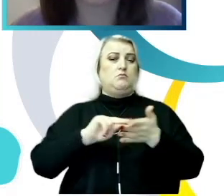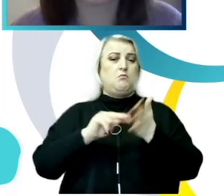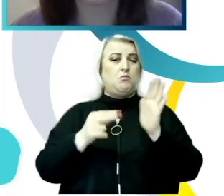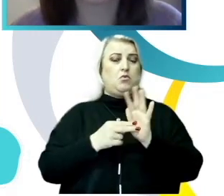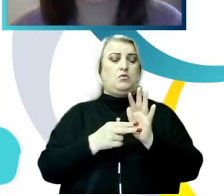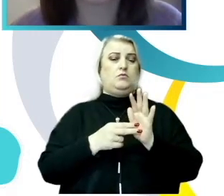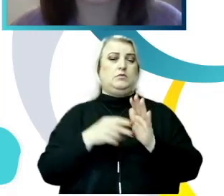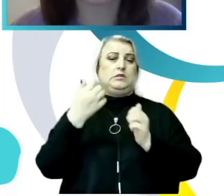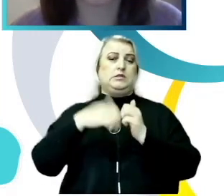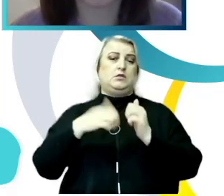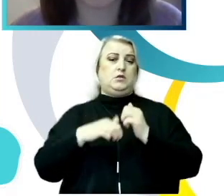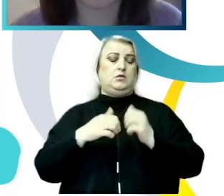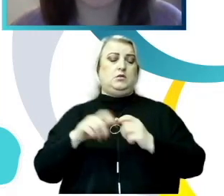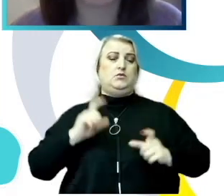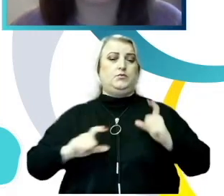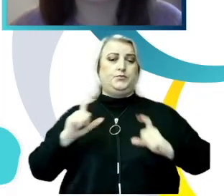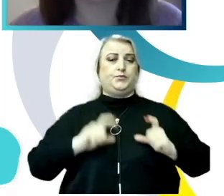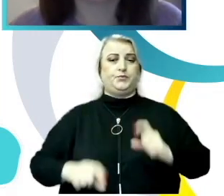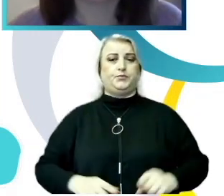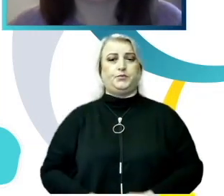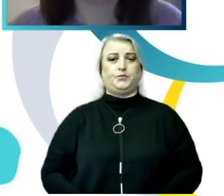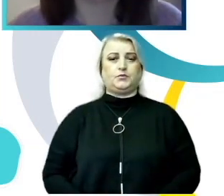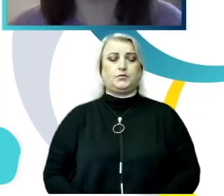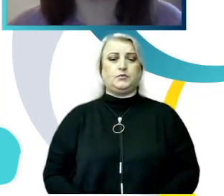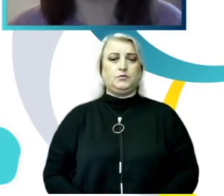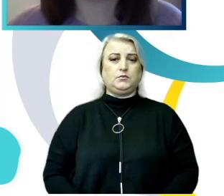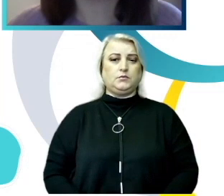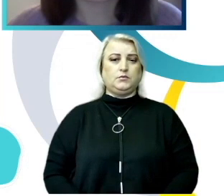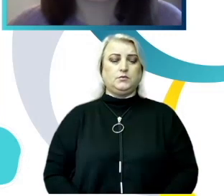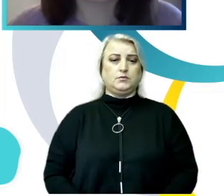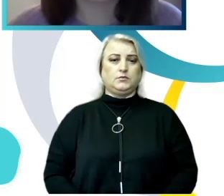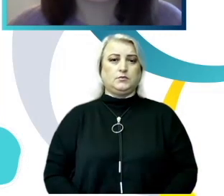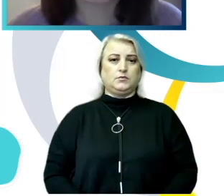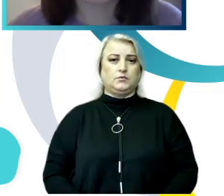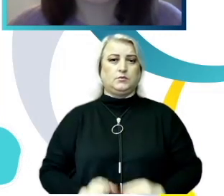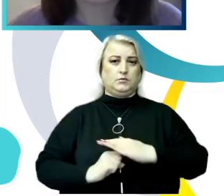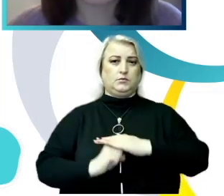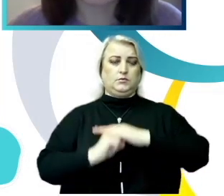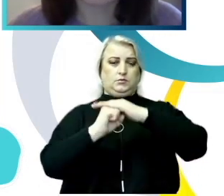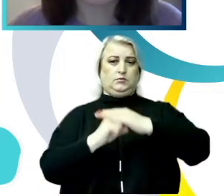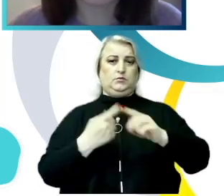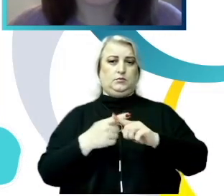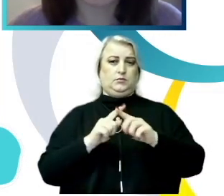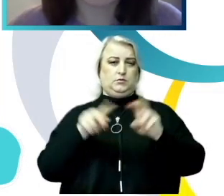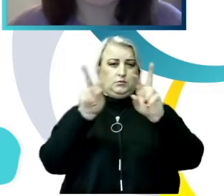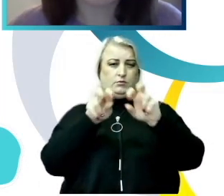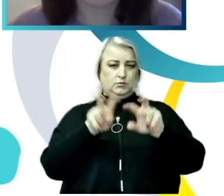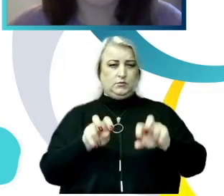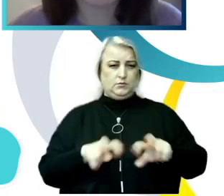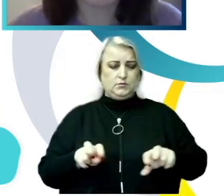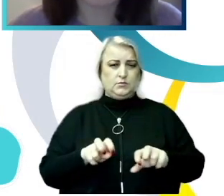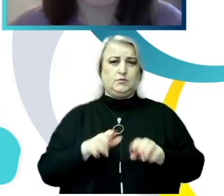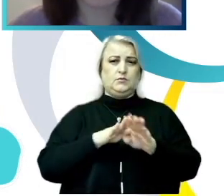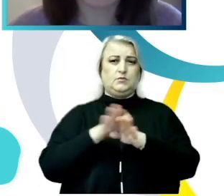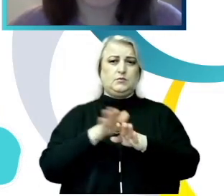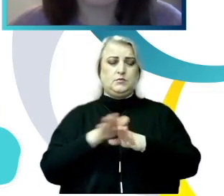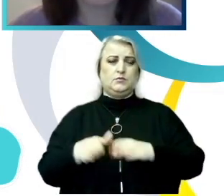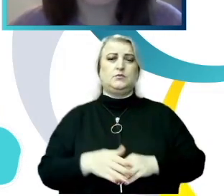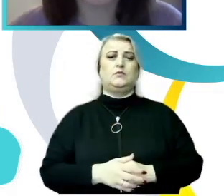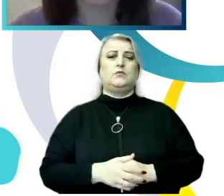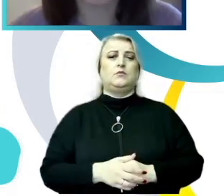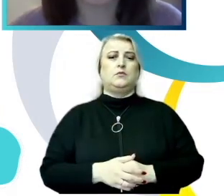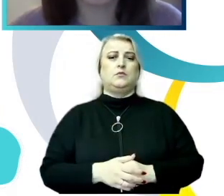rândul memrilor comunității educaționale. În baza practică analizei efectuate de CPD anterior